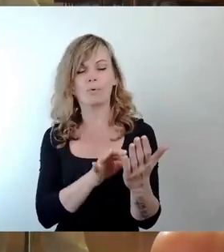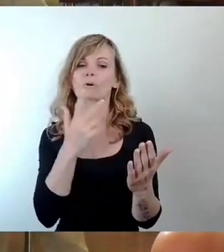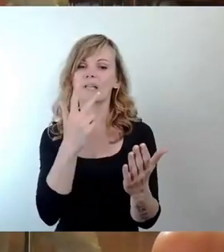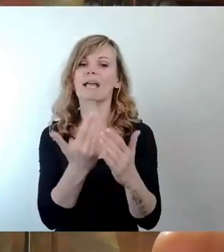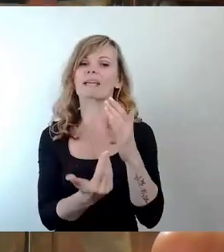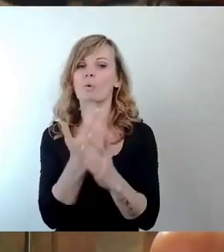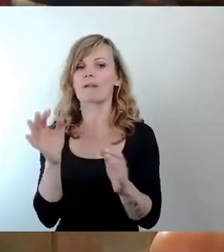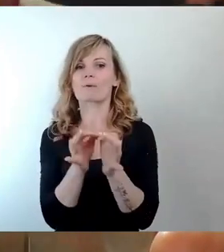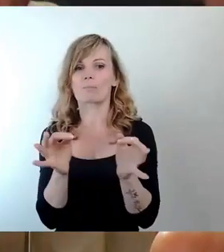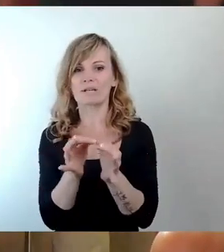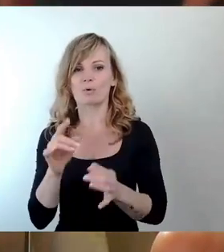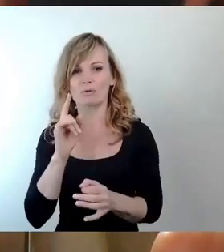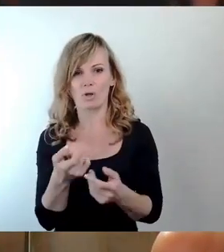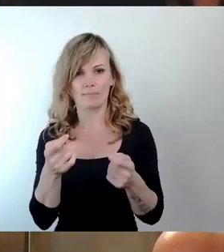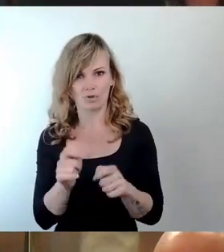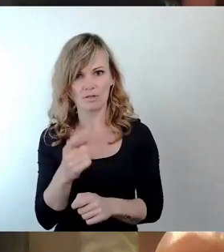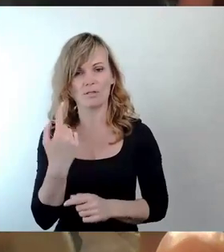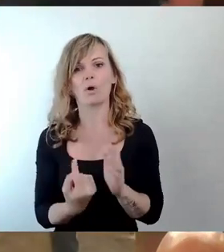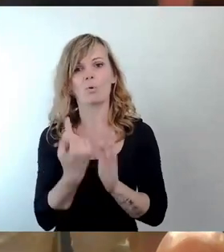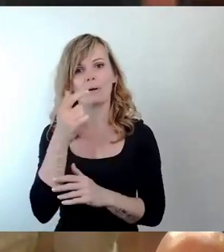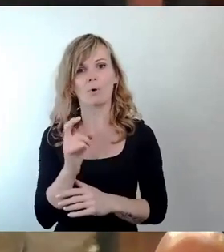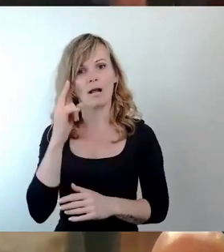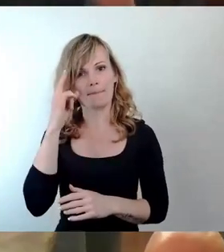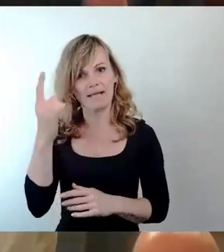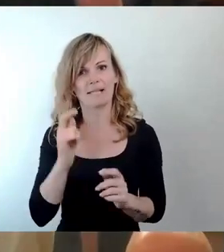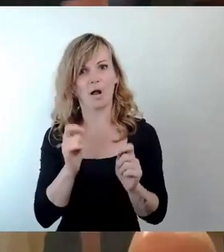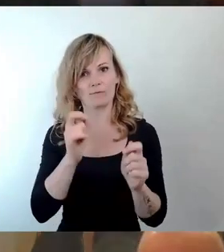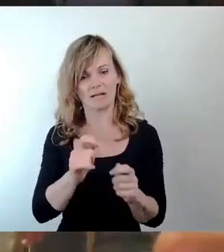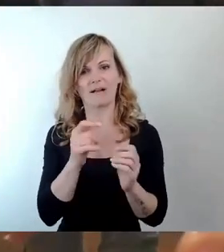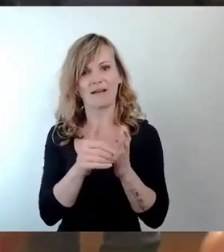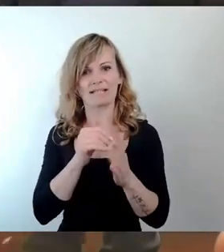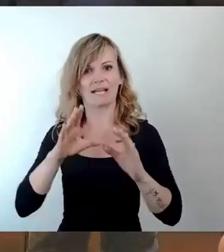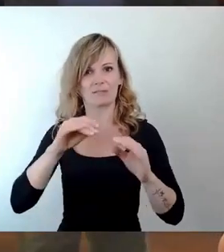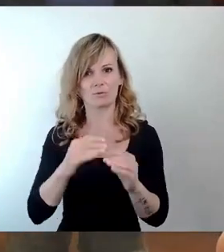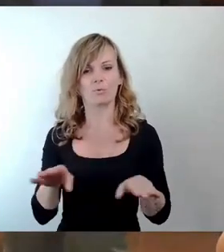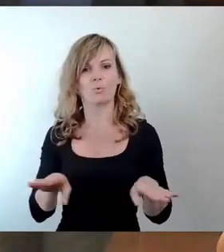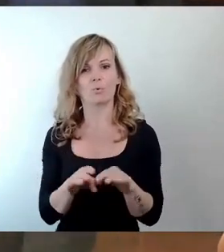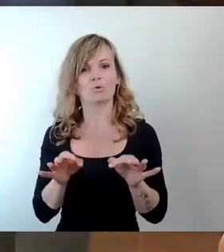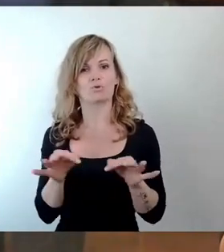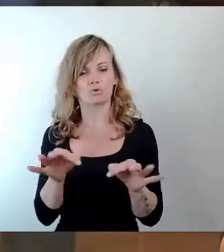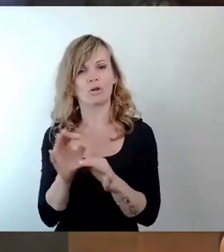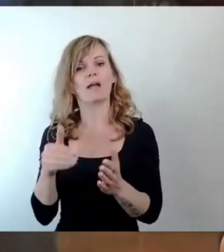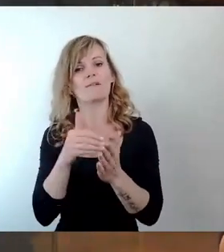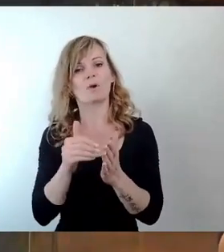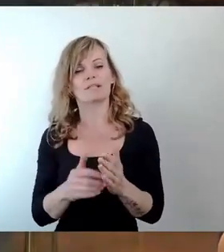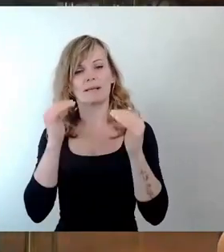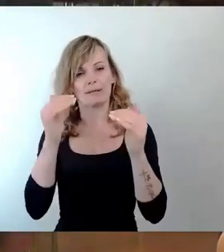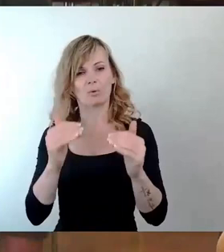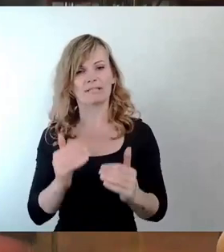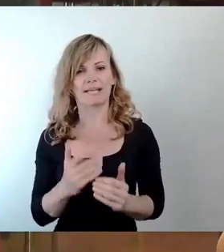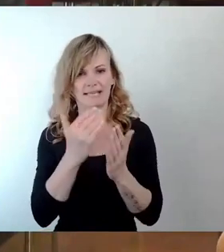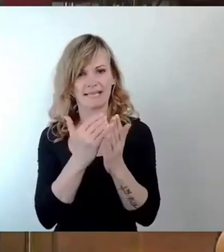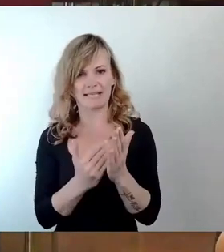beschlossen werden. Der Oberbürgermeister wird beauftragt, die weitere Nutzung des Grundstücks folgende Prioritätenliste zu